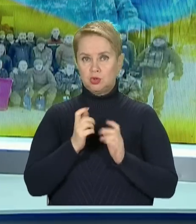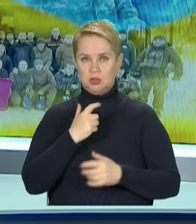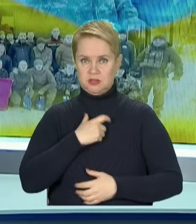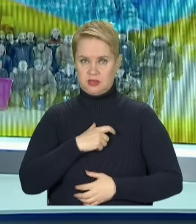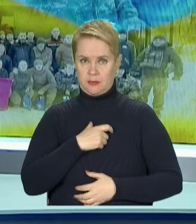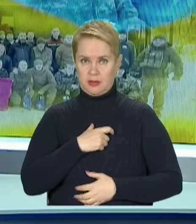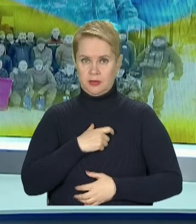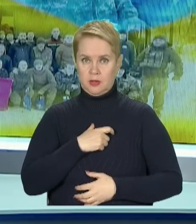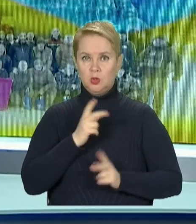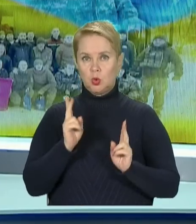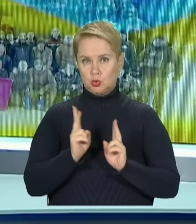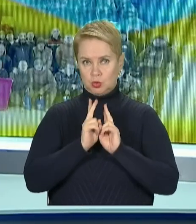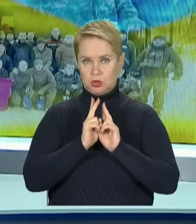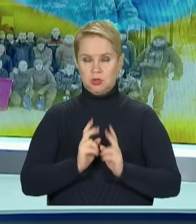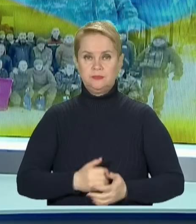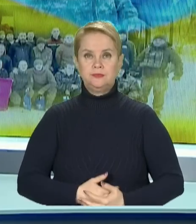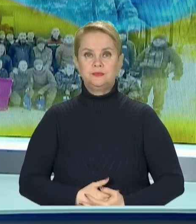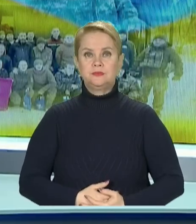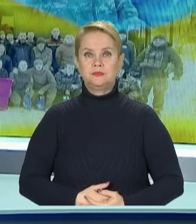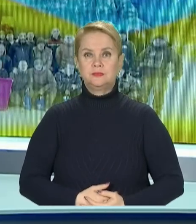Бережіть себе і до зустрічі.